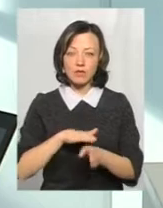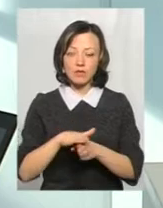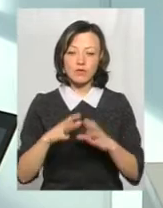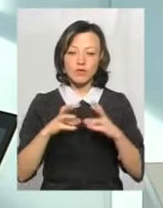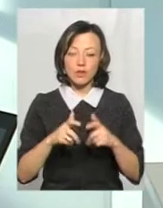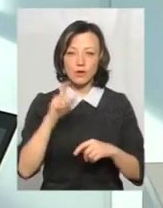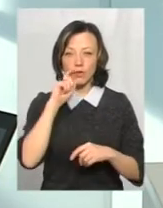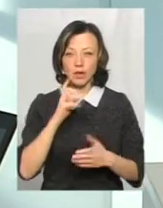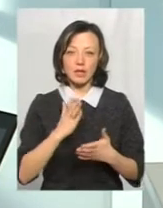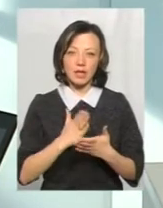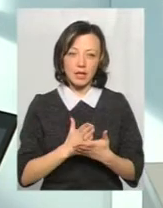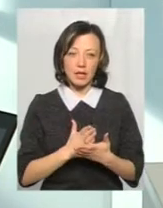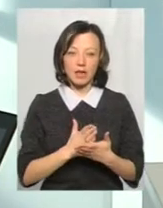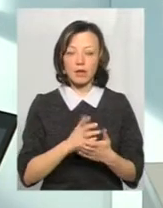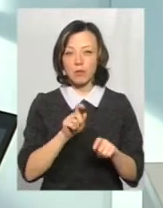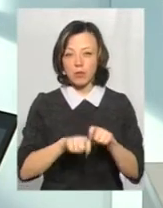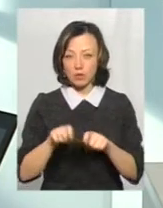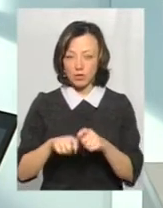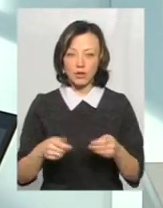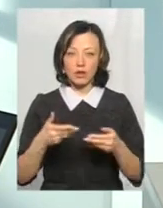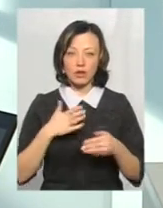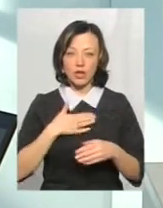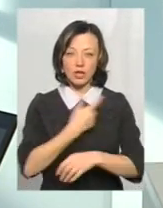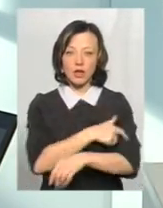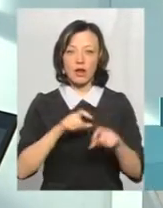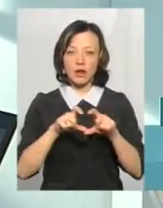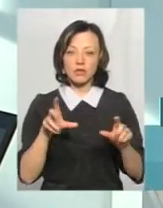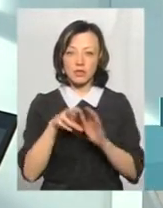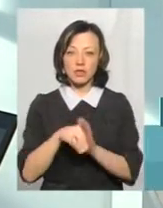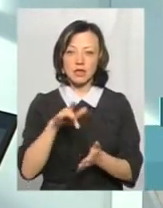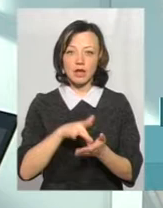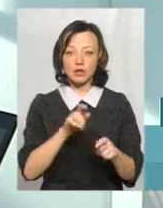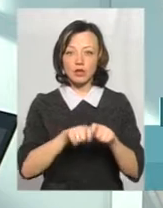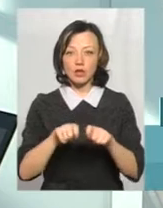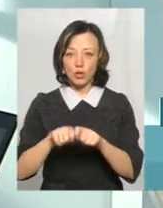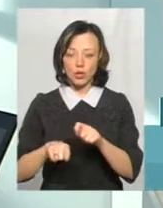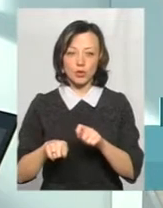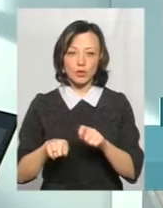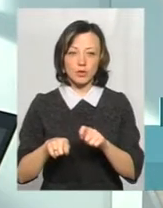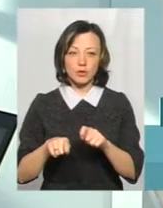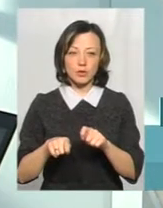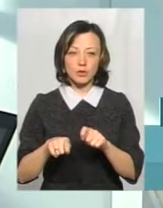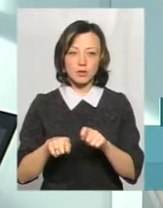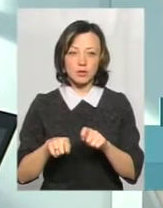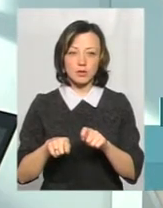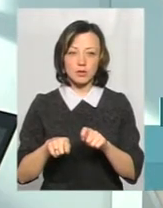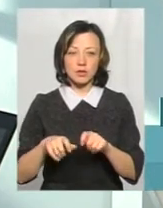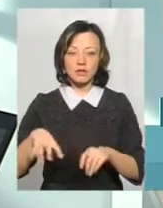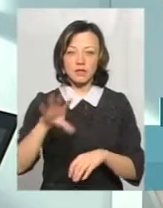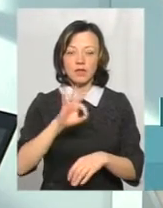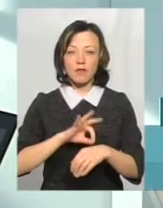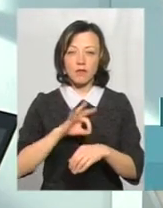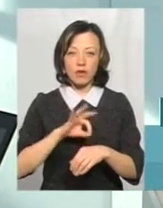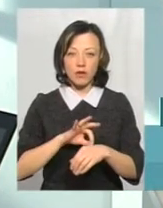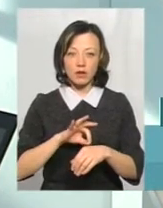в Україні. Ми моніторимо, ми, до речі, теж наше лікарня відноситься до центру моніторингу. Ми всіх своїх хворих